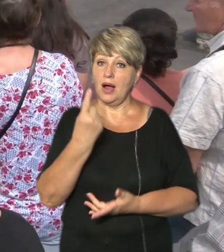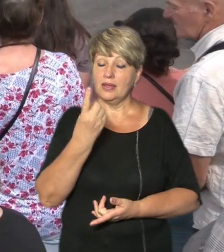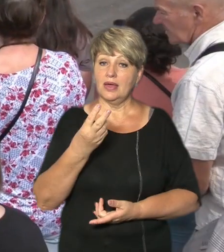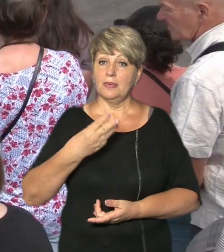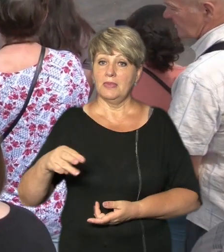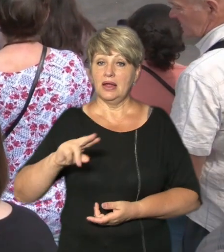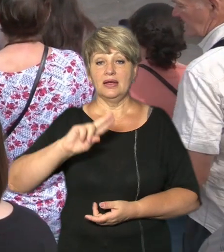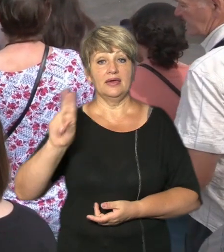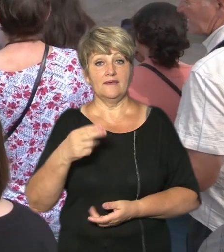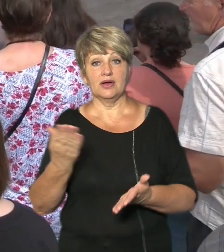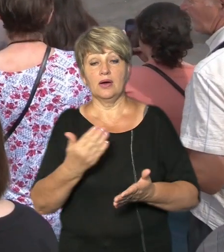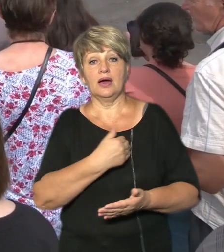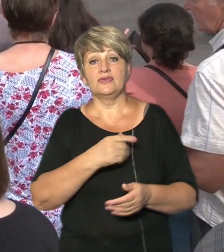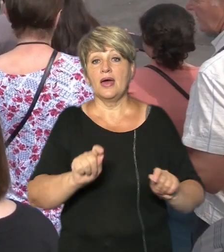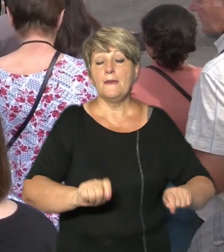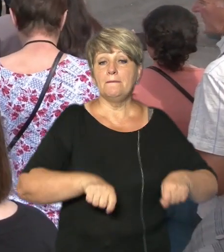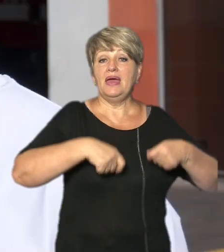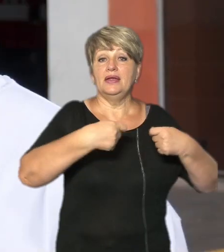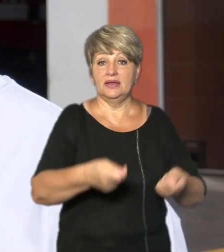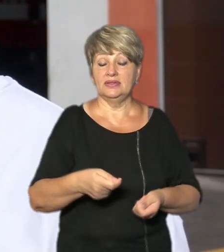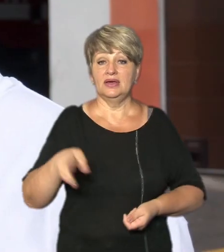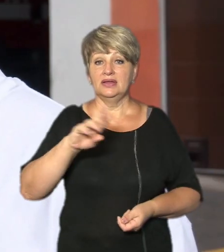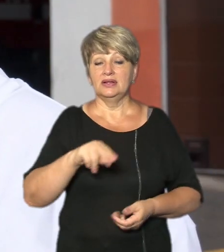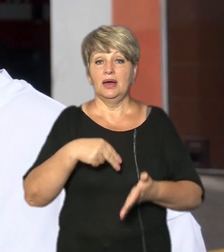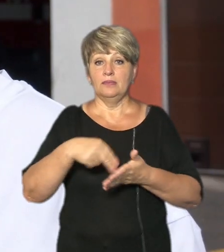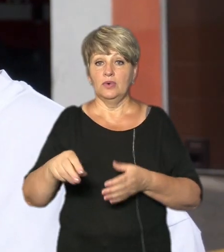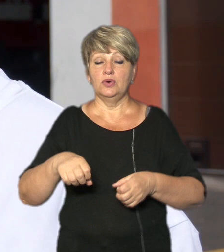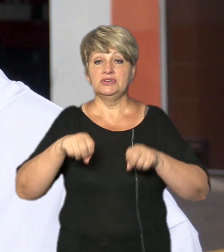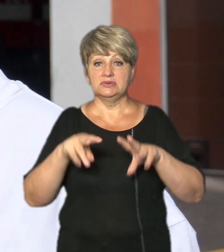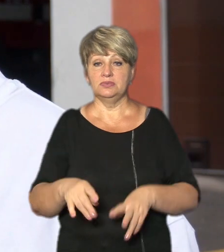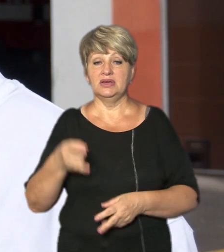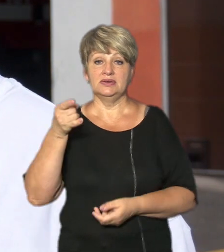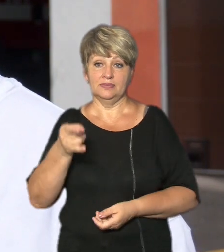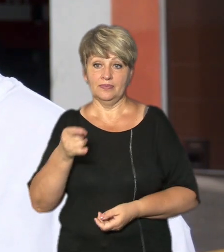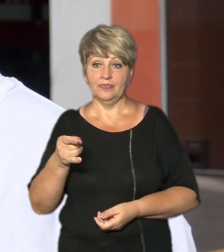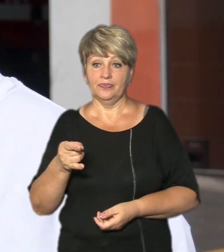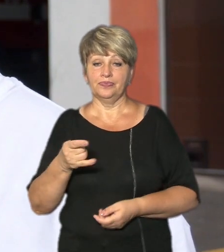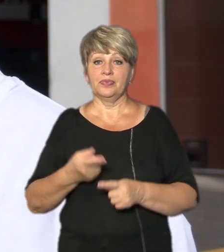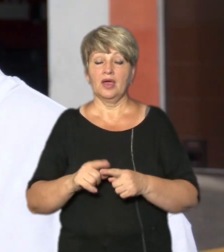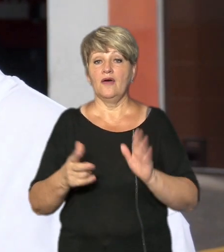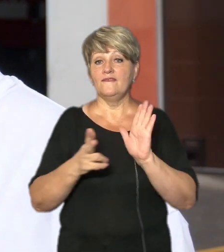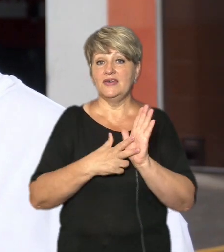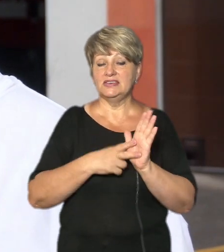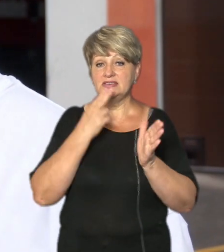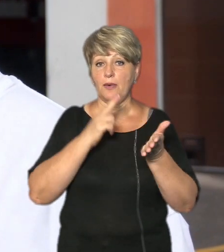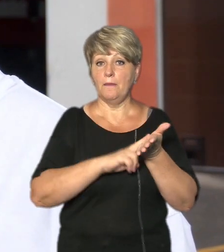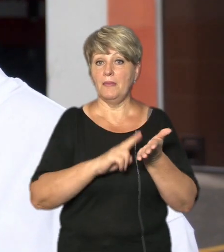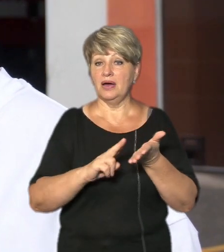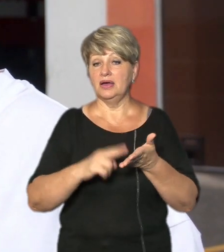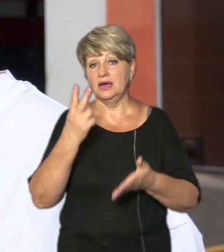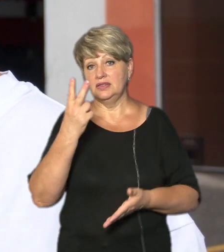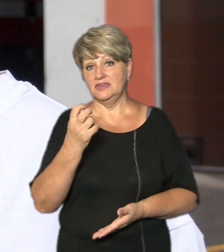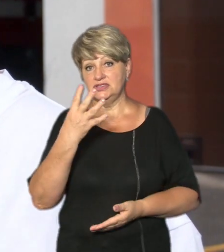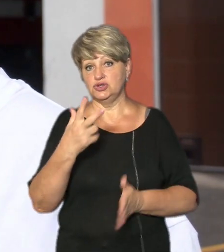рятувальникам для придбання піротехнічної машини Вартість поштового блоку на якому 8 марок 248 гривень